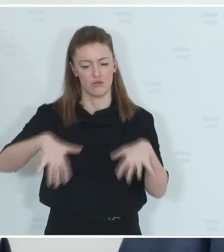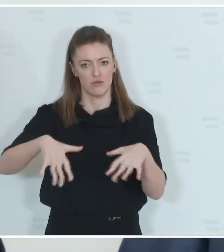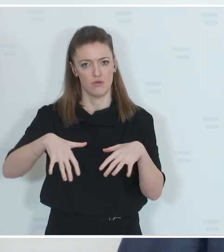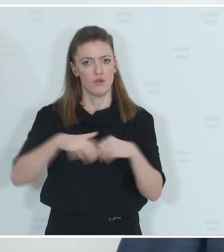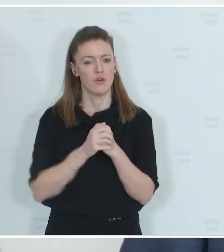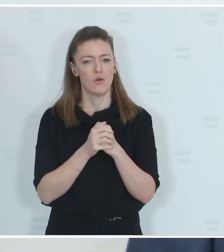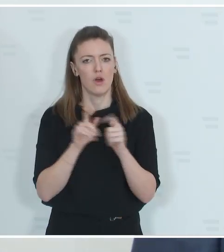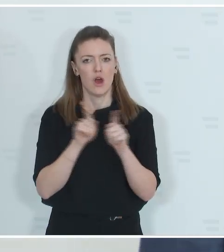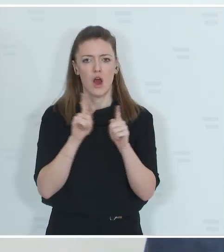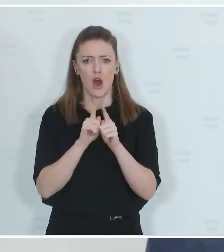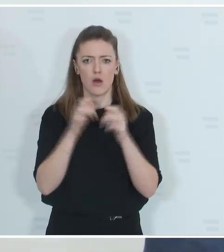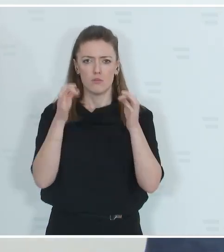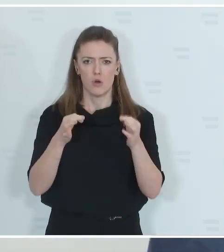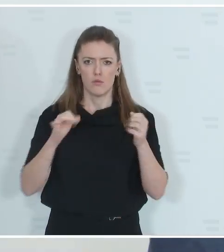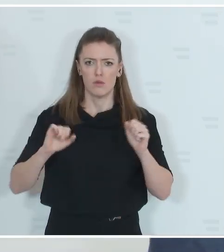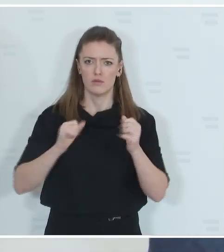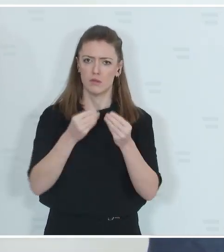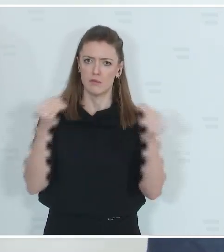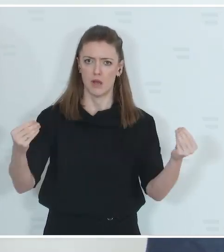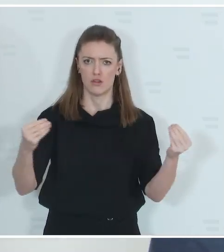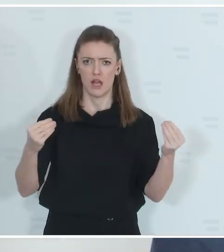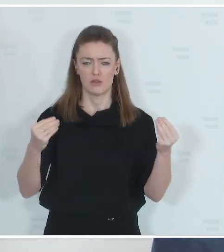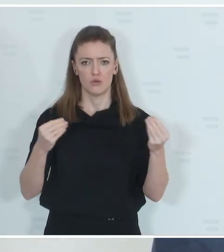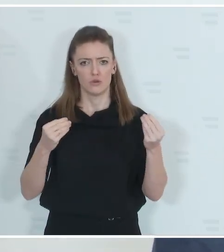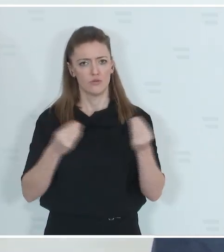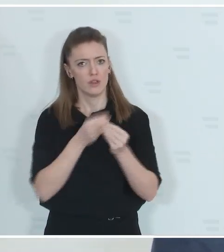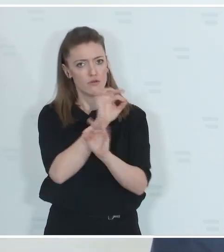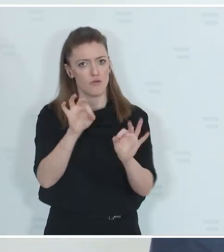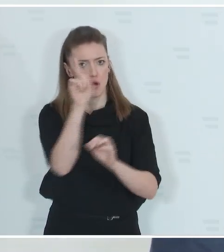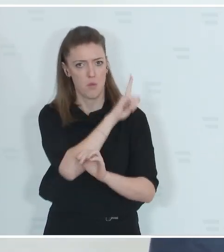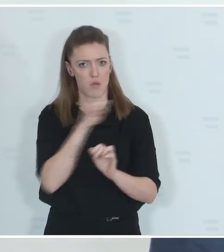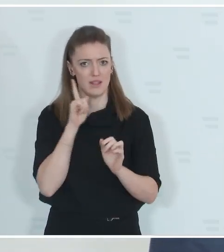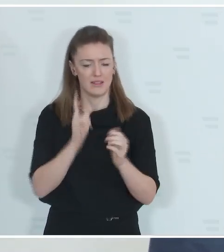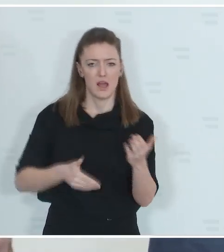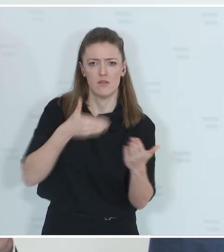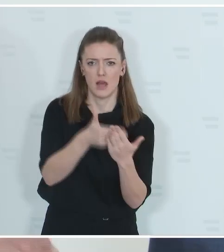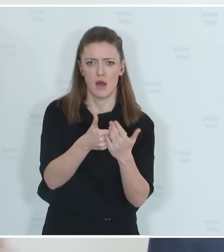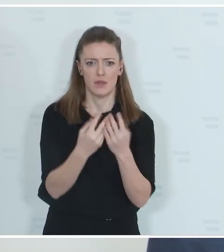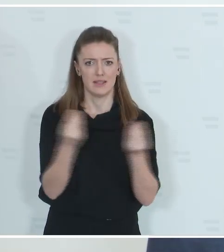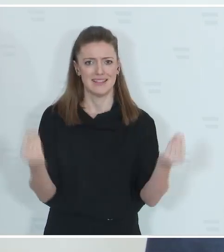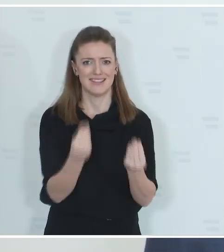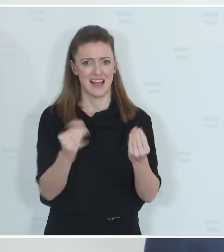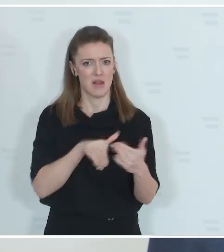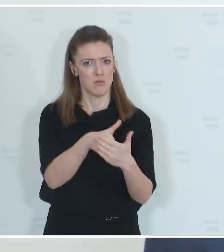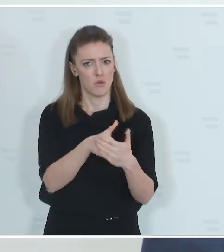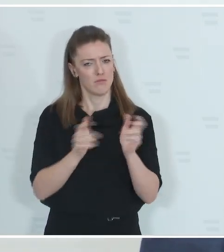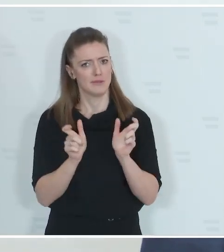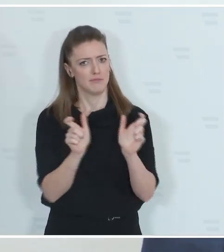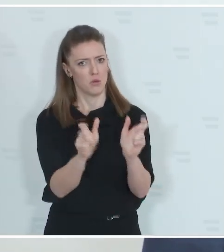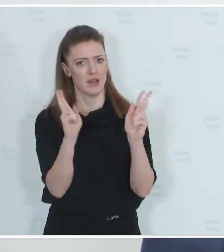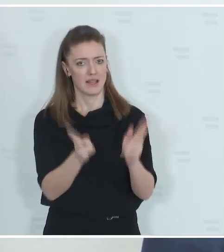entsprechende Ausrüstung und auch Ausstattung für die Polizei in Österreich. Daher wird an die